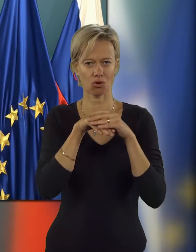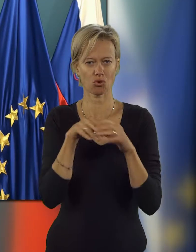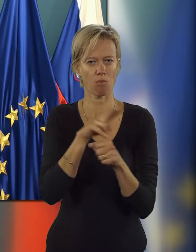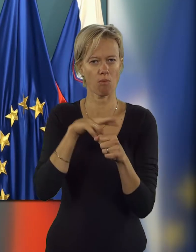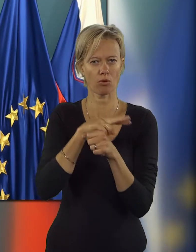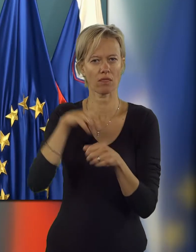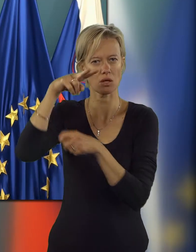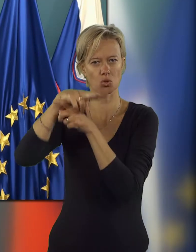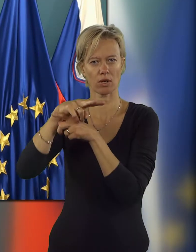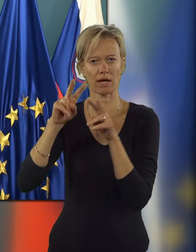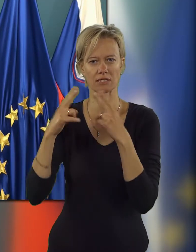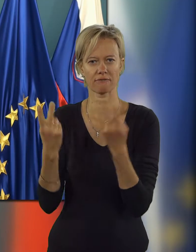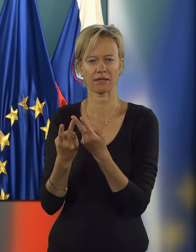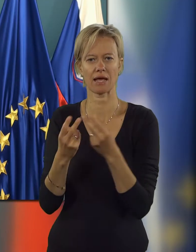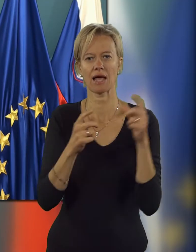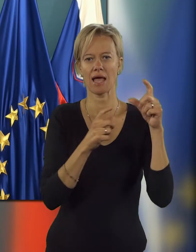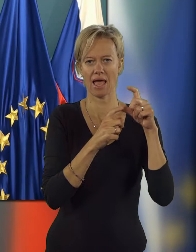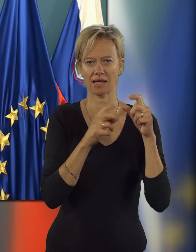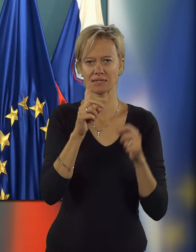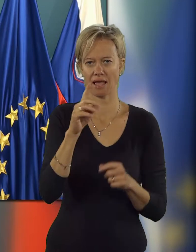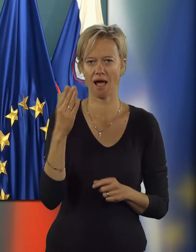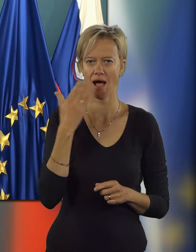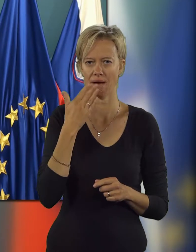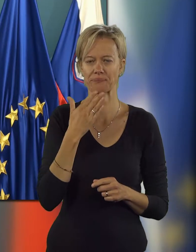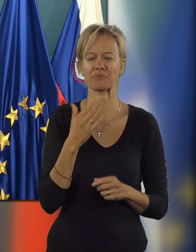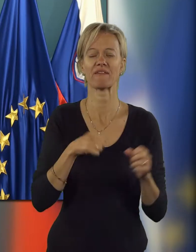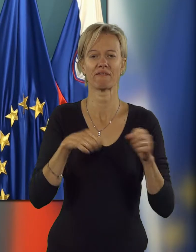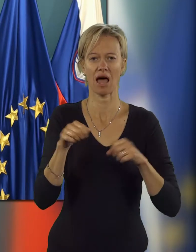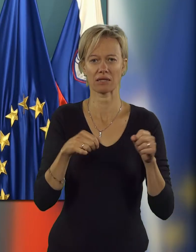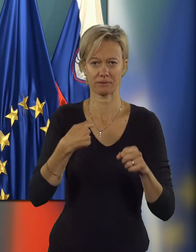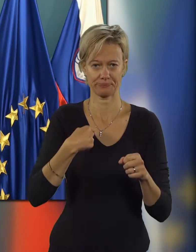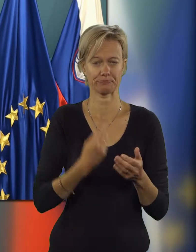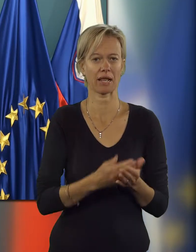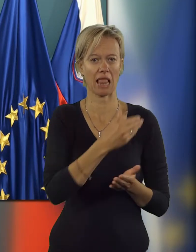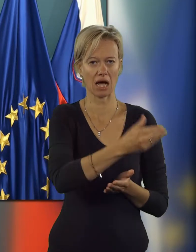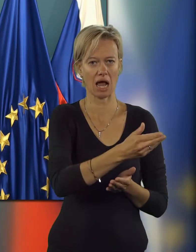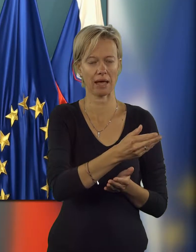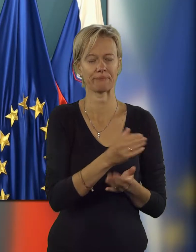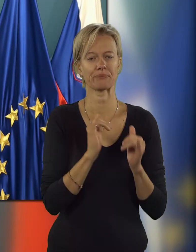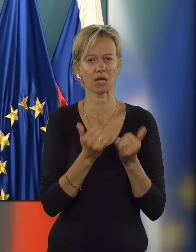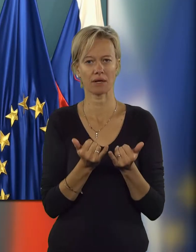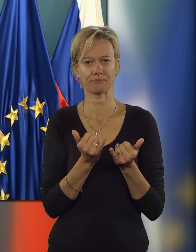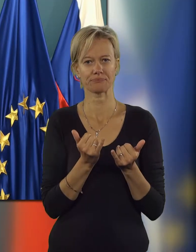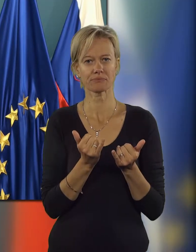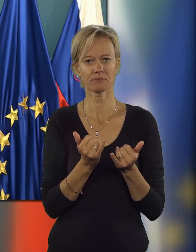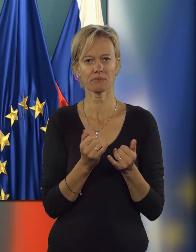popolnitev nadzornega sveta SDH-ja. Vladi sem predlagala, da